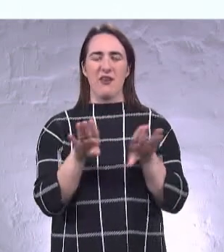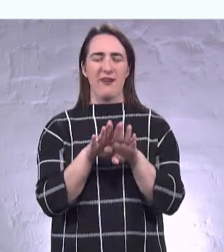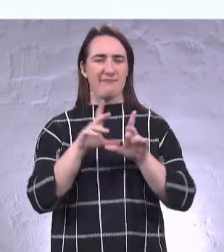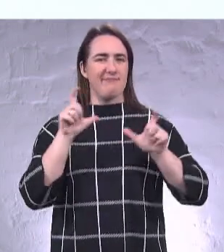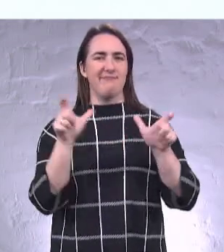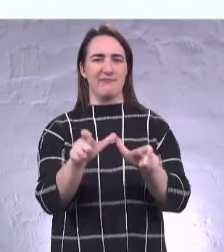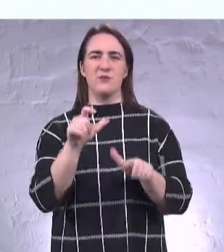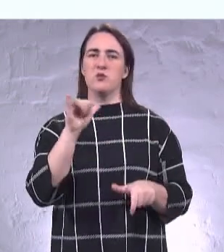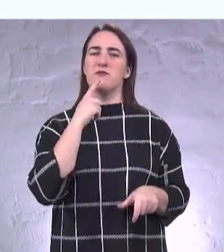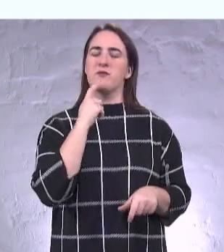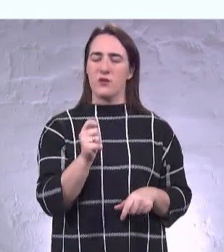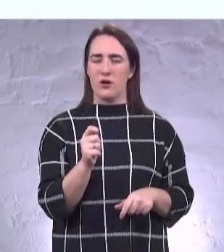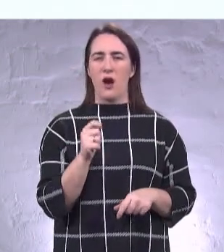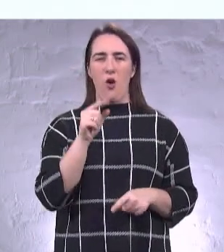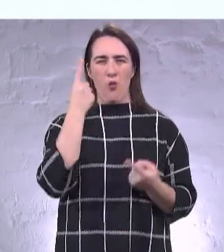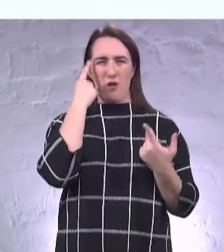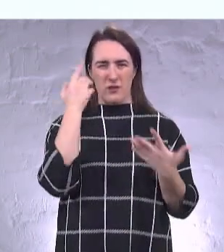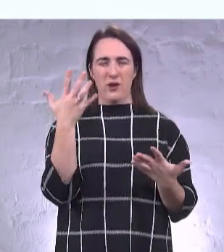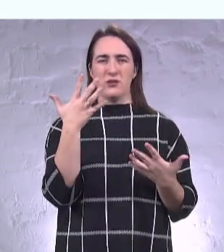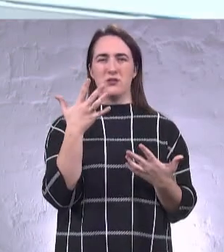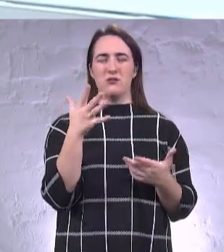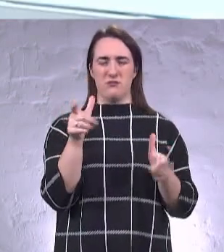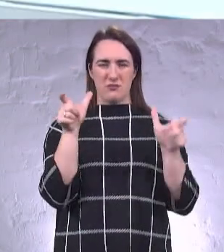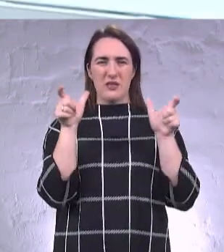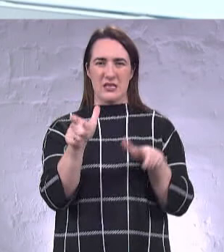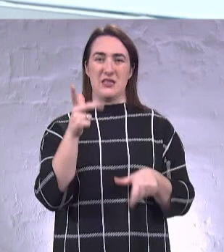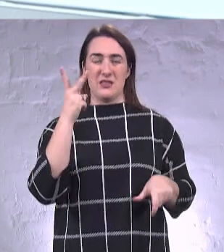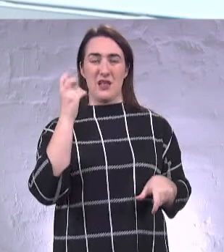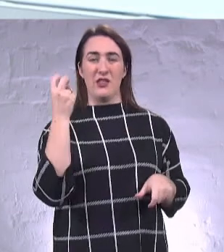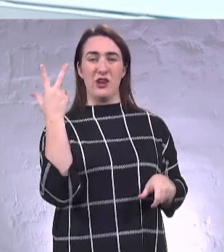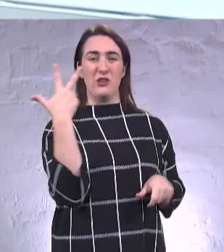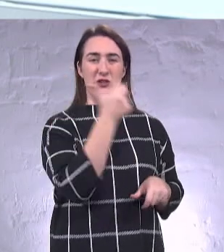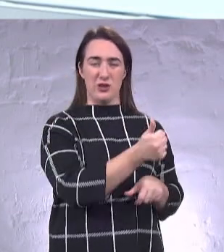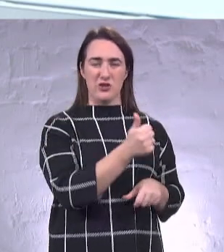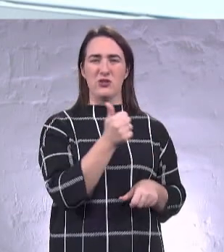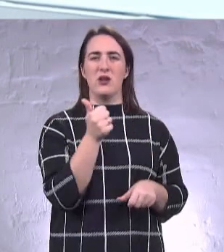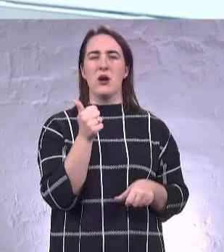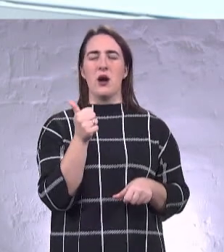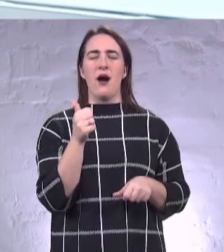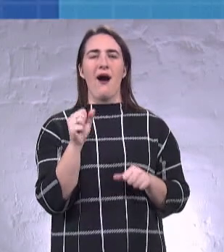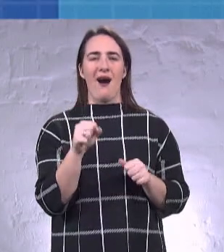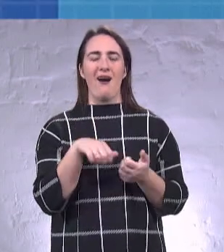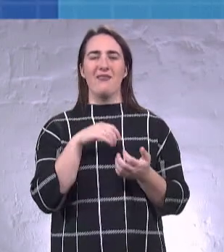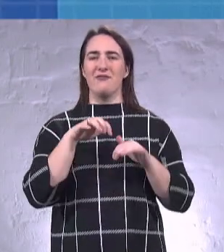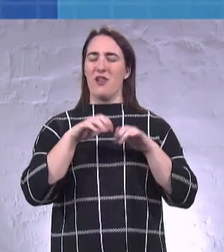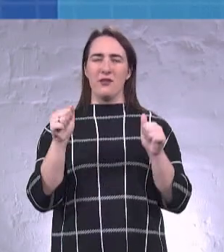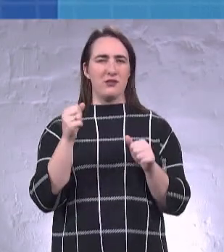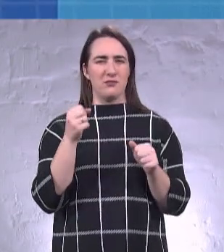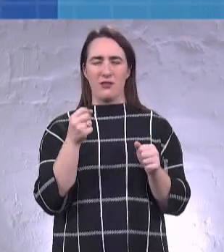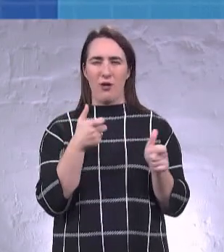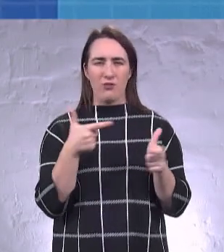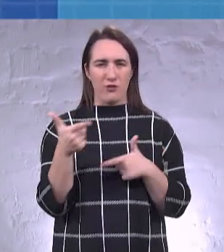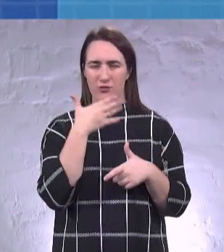Ну, уявляєте собі, вести зараз локдаун на три тижні при несформованої місцевої влади, несформованому